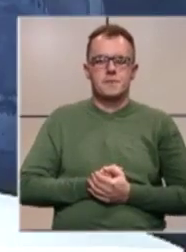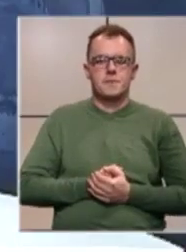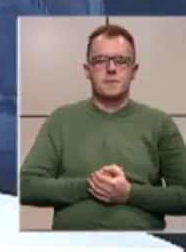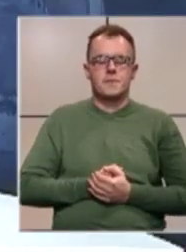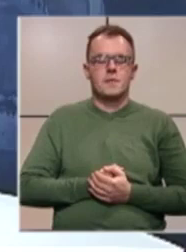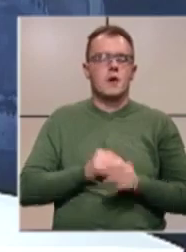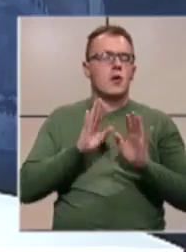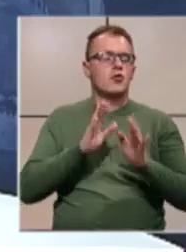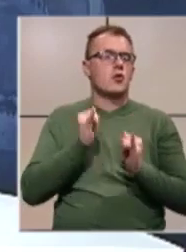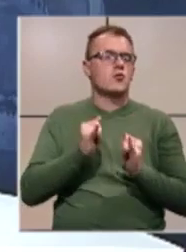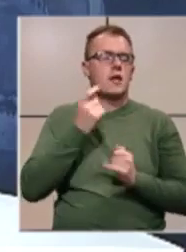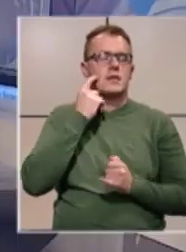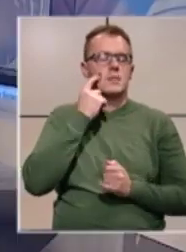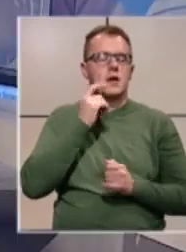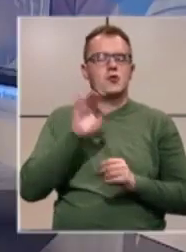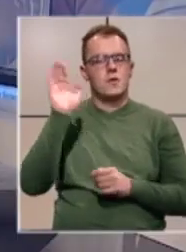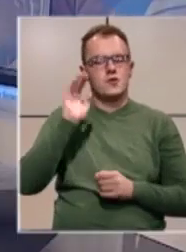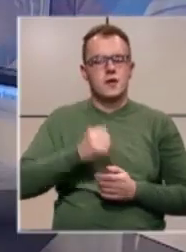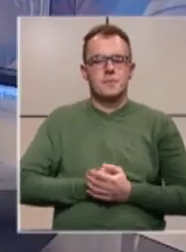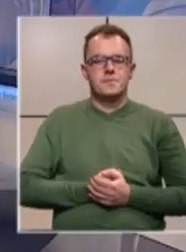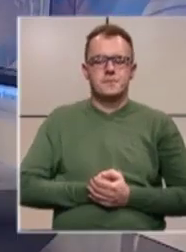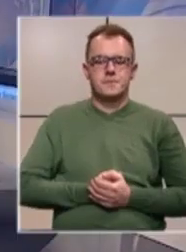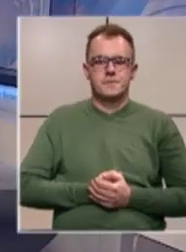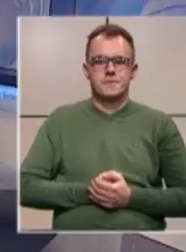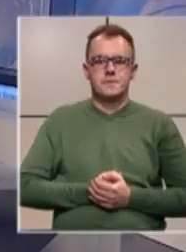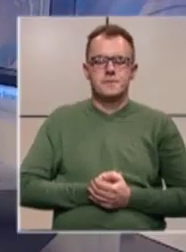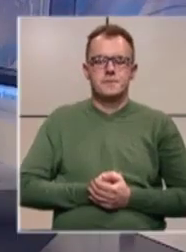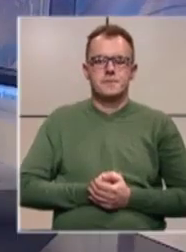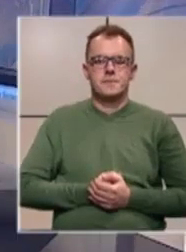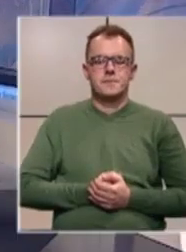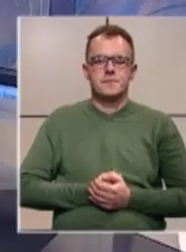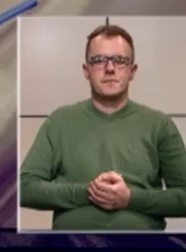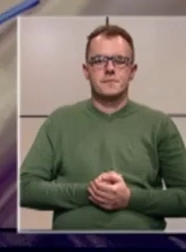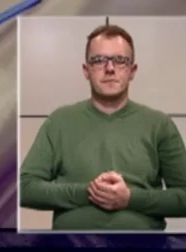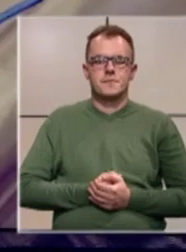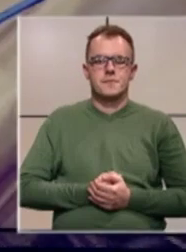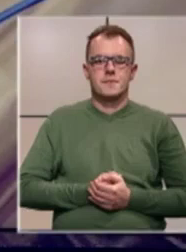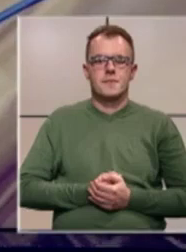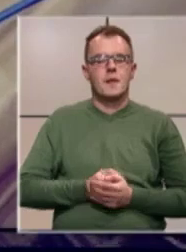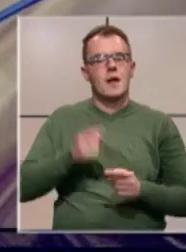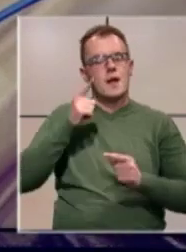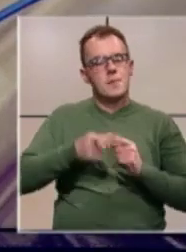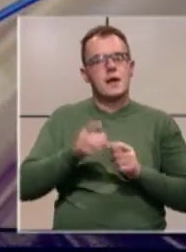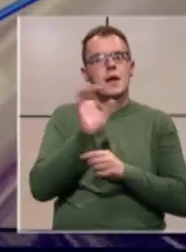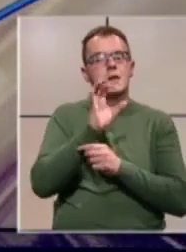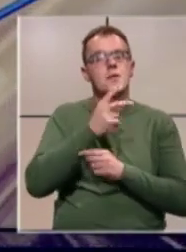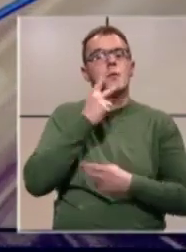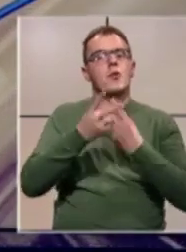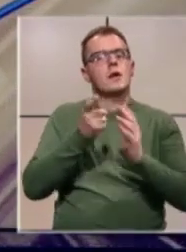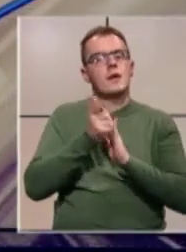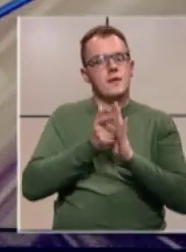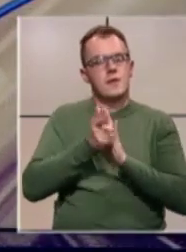I toliko za danas iz Bihaća. Doviđenje. NSA, hvala još jednom. Doviđenje. Pred kraj emisije pogledajte